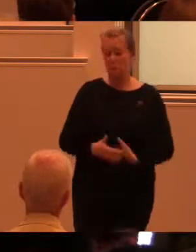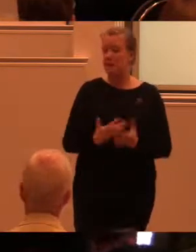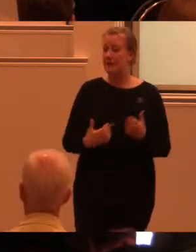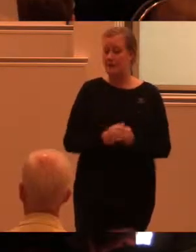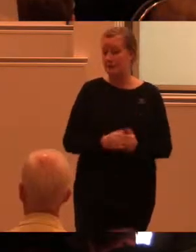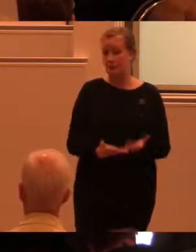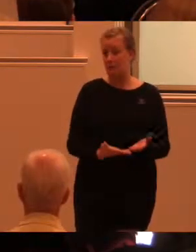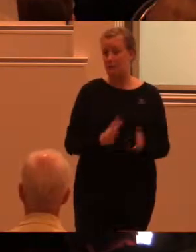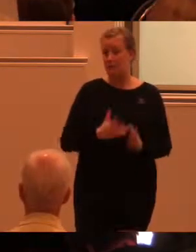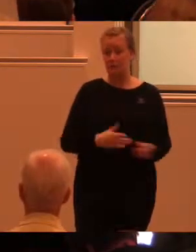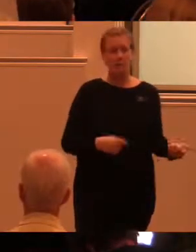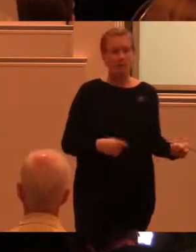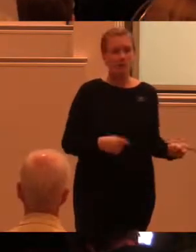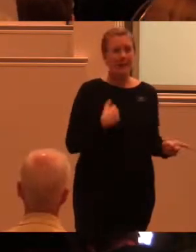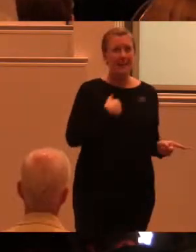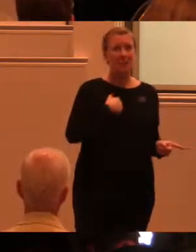Ett jag inuti ett vi.